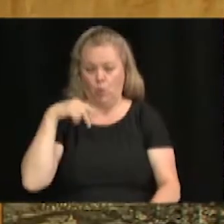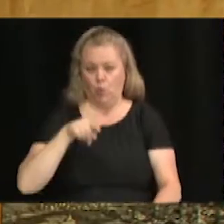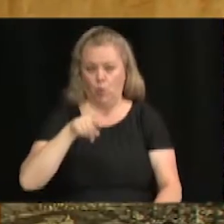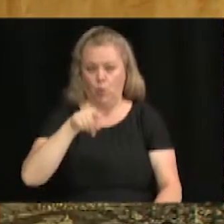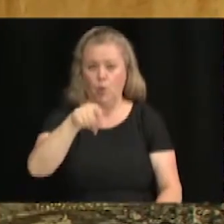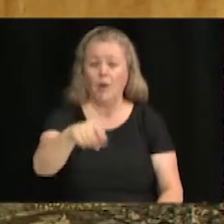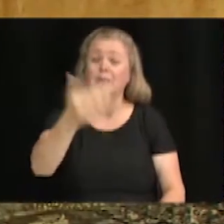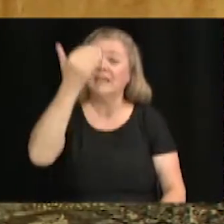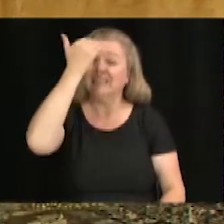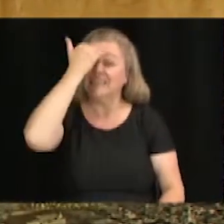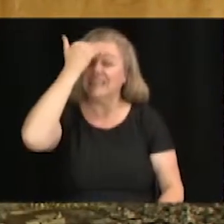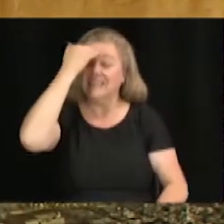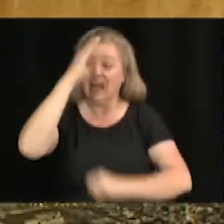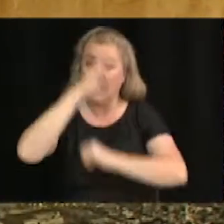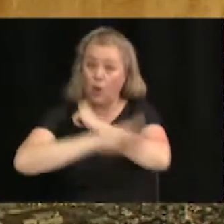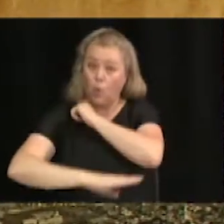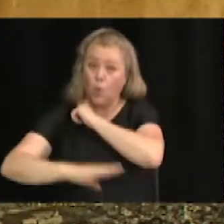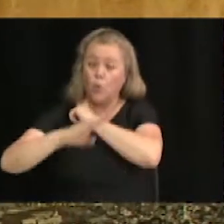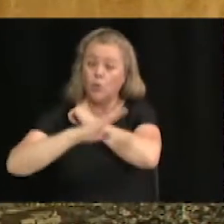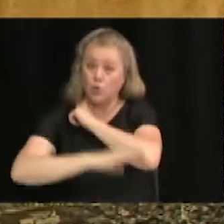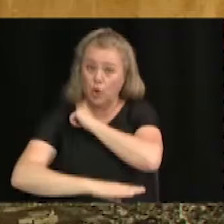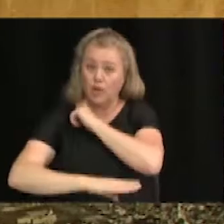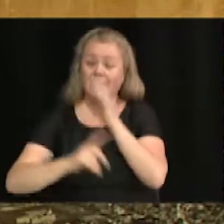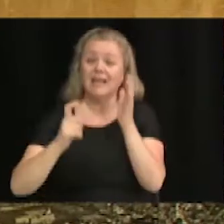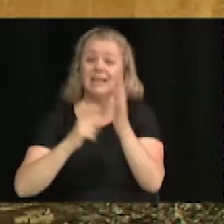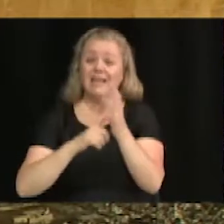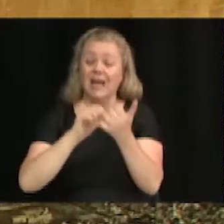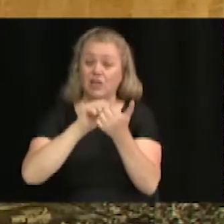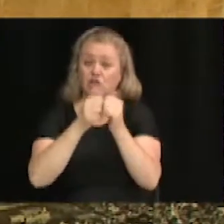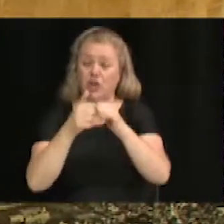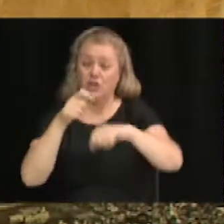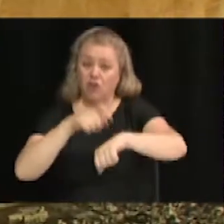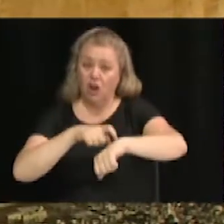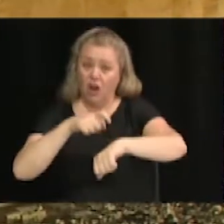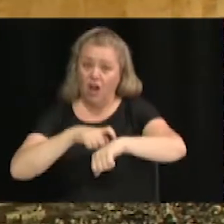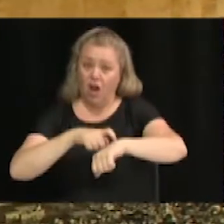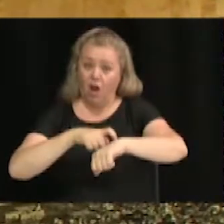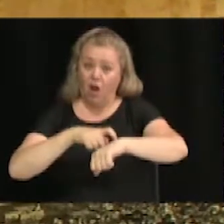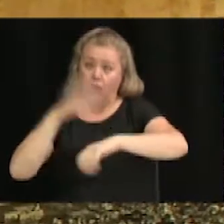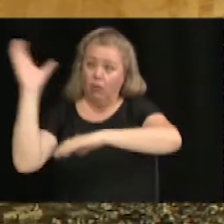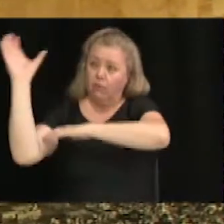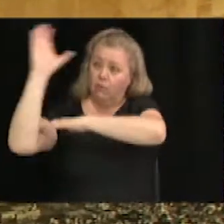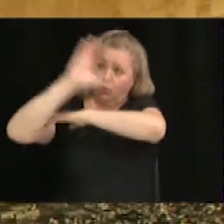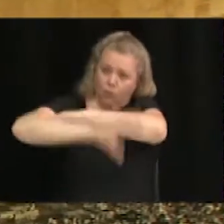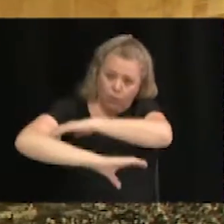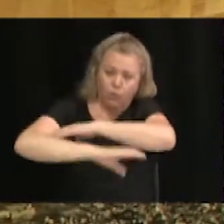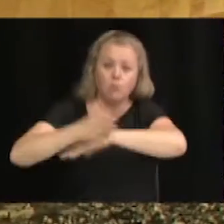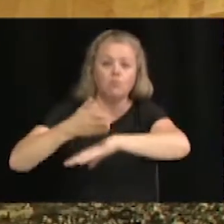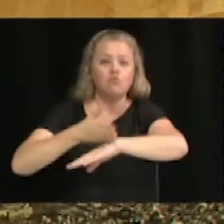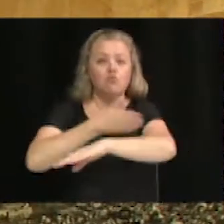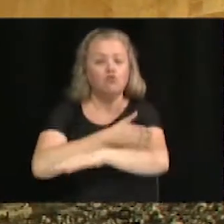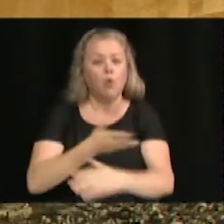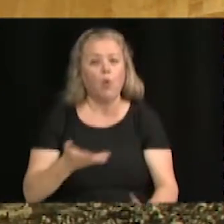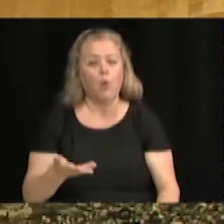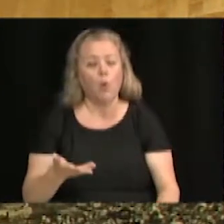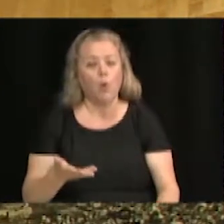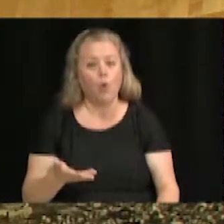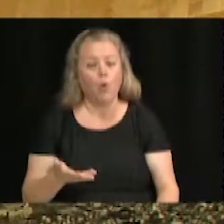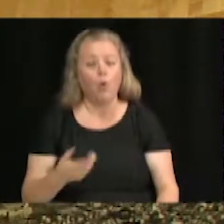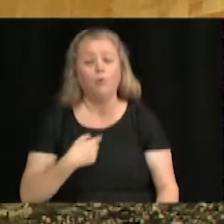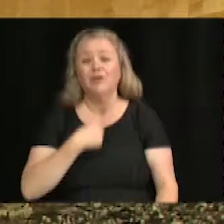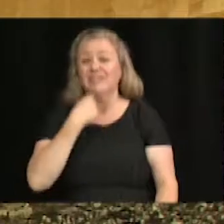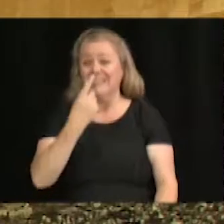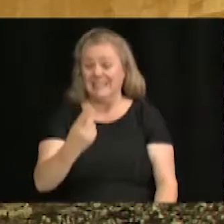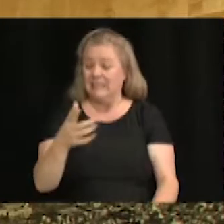reculer l'heure, il va commencer à faire noir plus tôt. Et puis, je disais que ça manquait